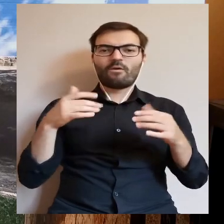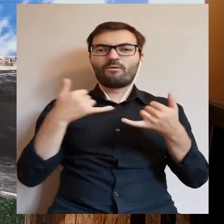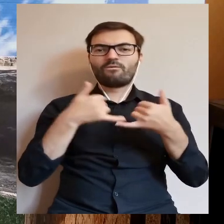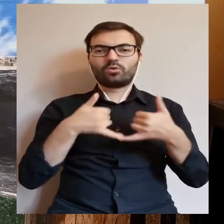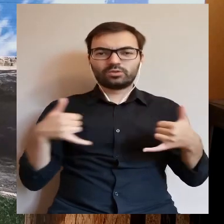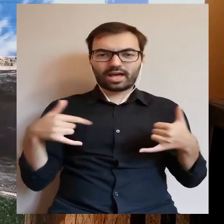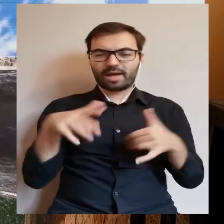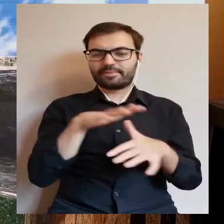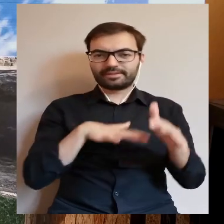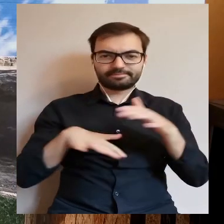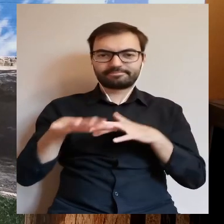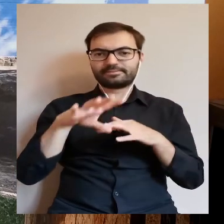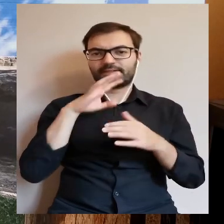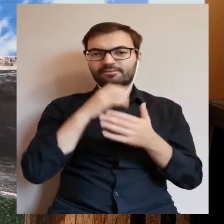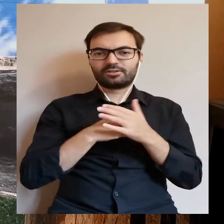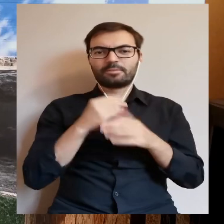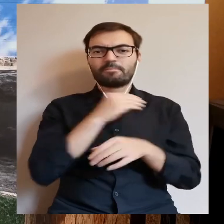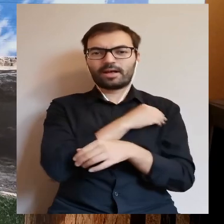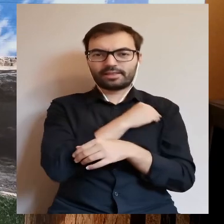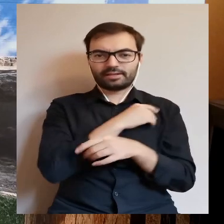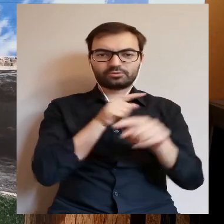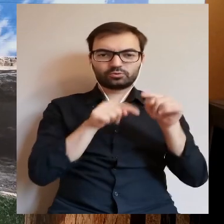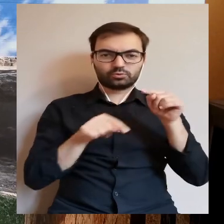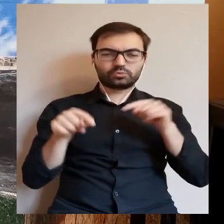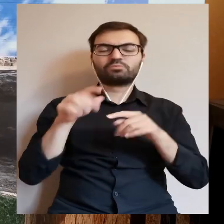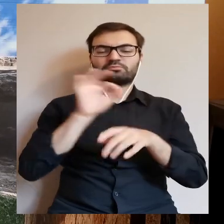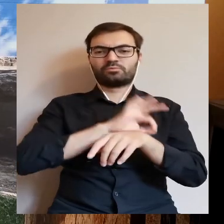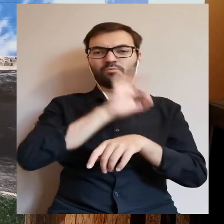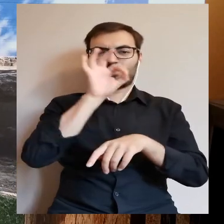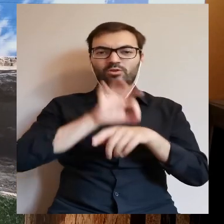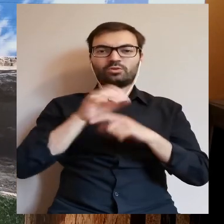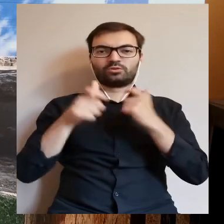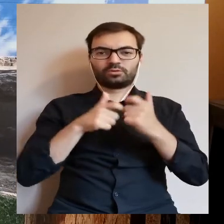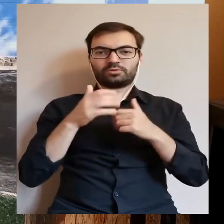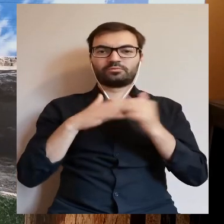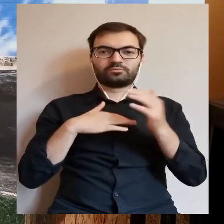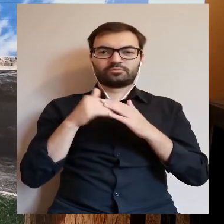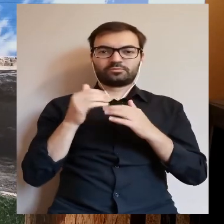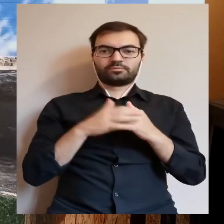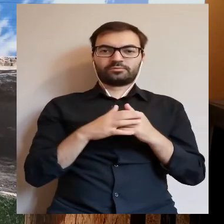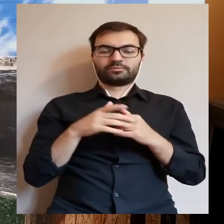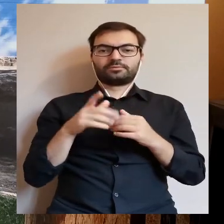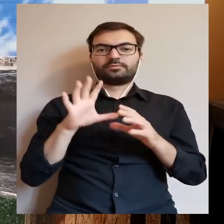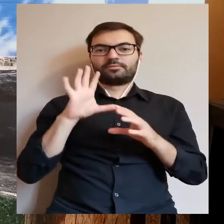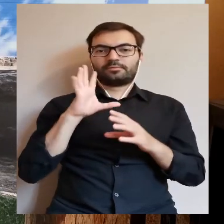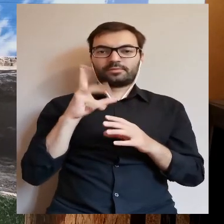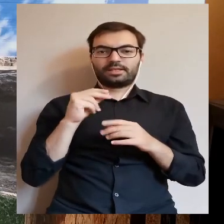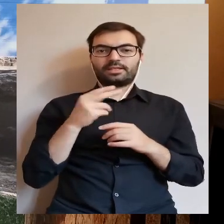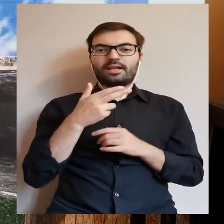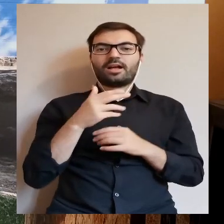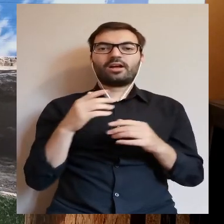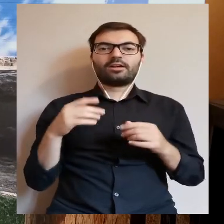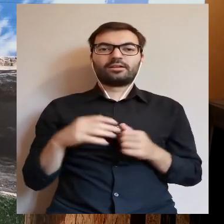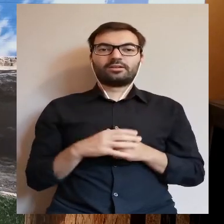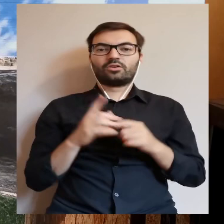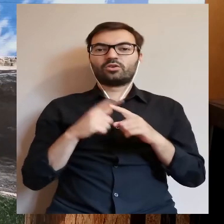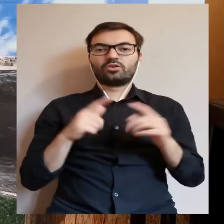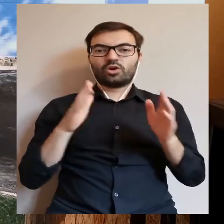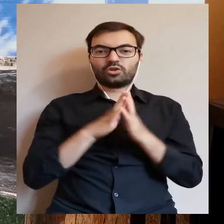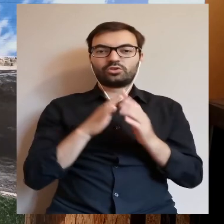wykorzystując fundamenty i wykorzystując budulec, zaprojektował i doprowadził do tego, że powstał tam piękny,